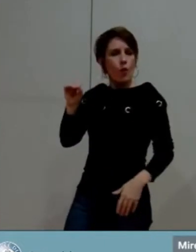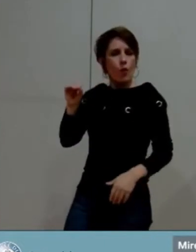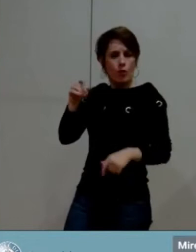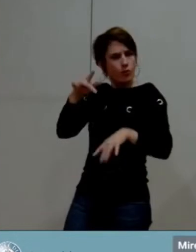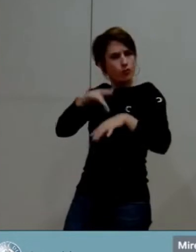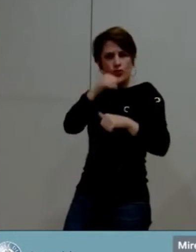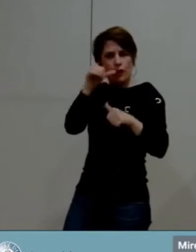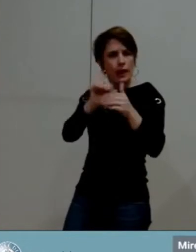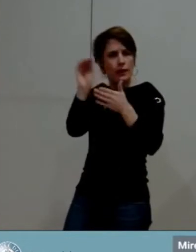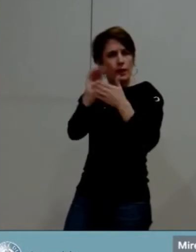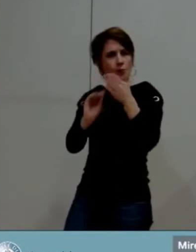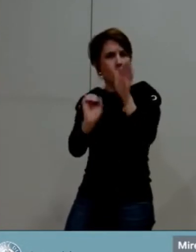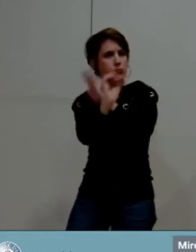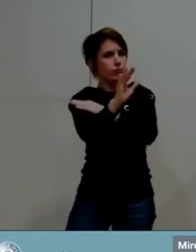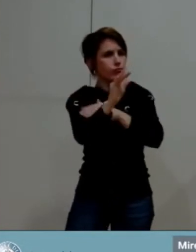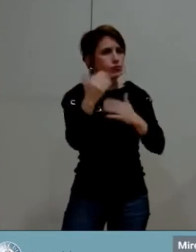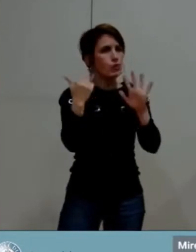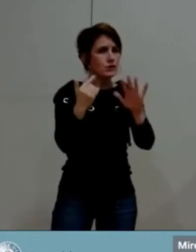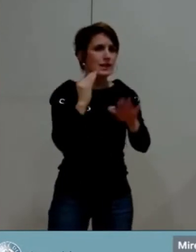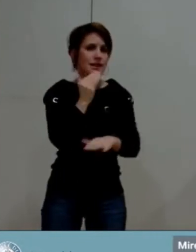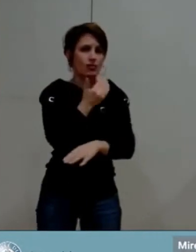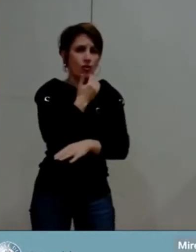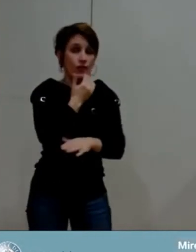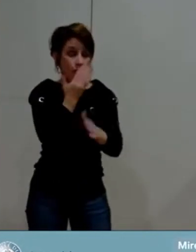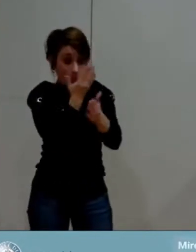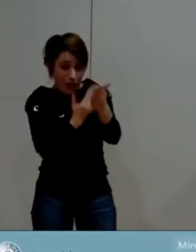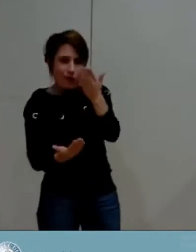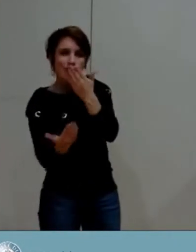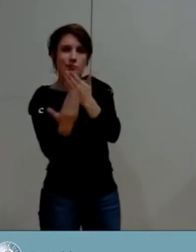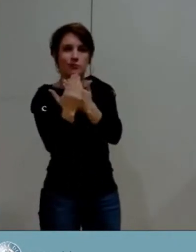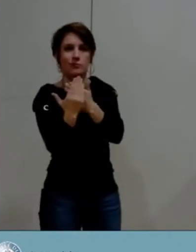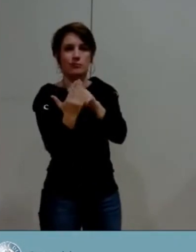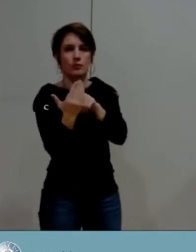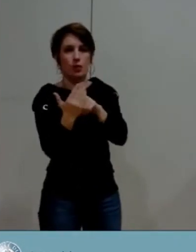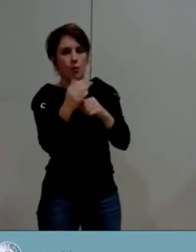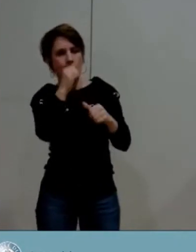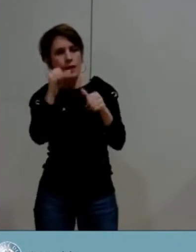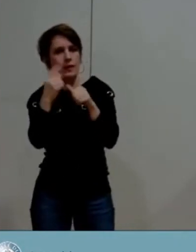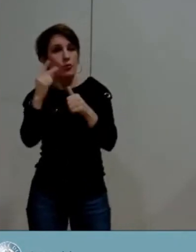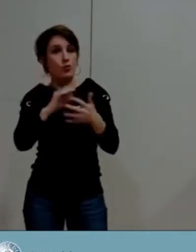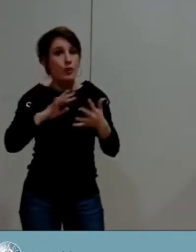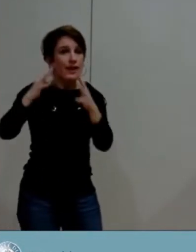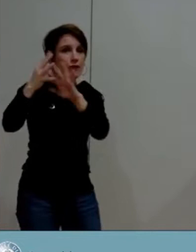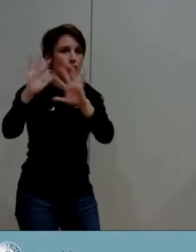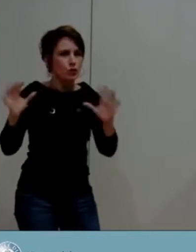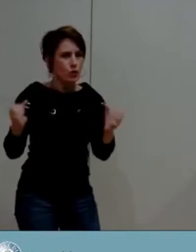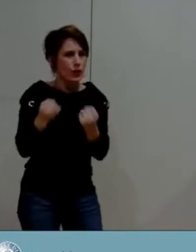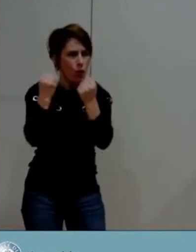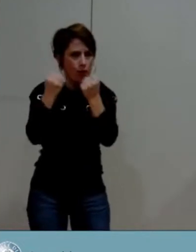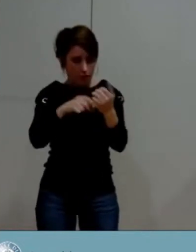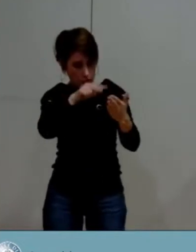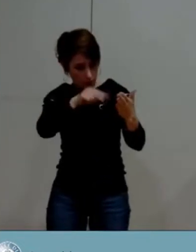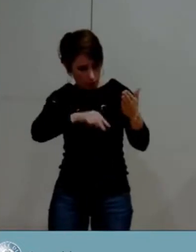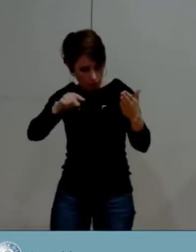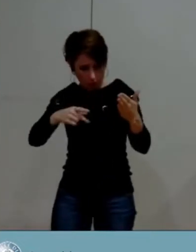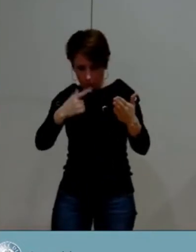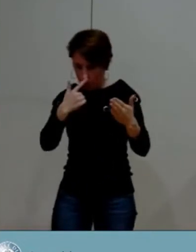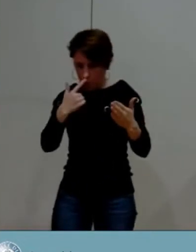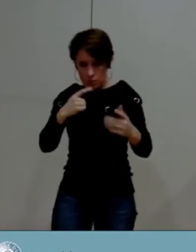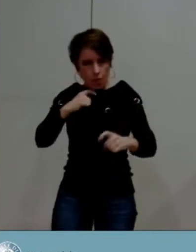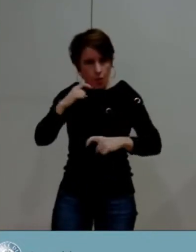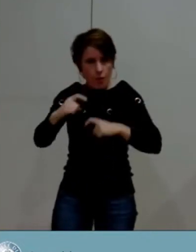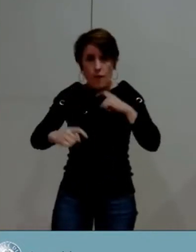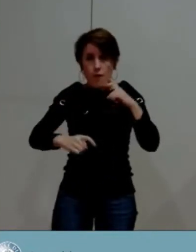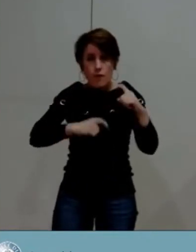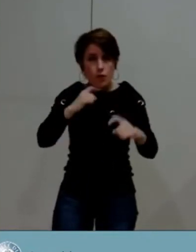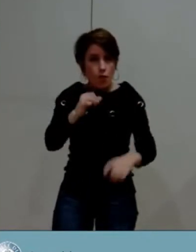janvier dernier porte en annexe une lettre de la Direction Évolution et Compétences qui est d'une violence incompréhensible